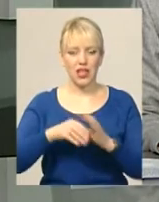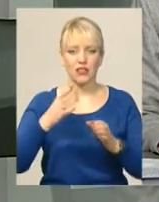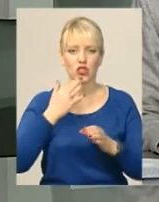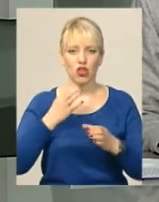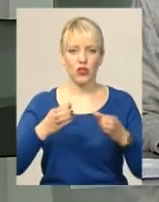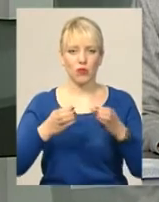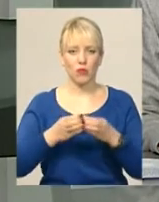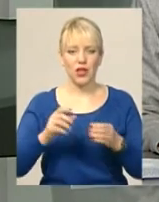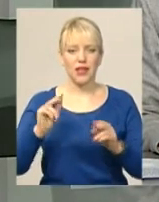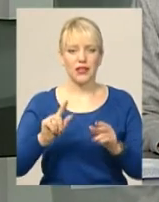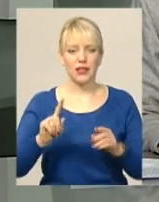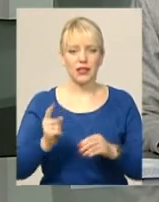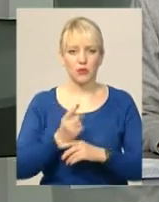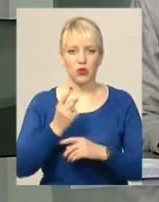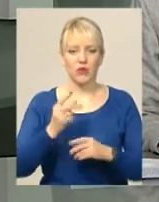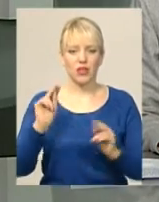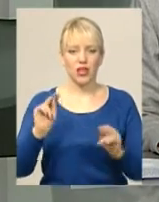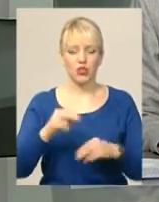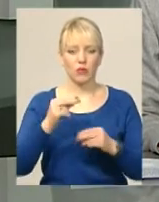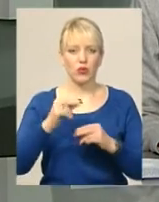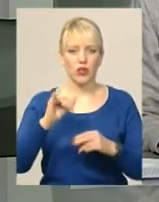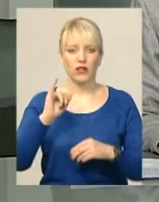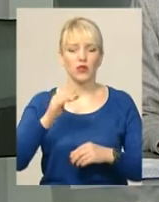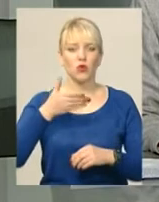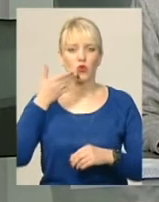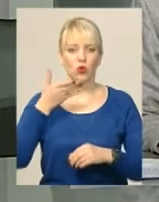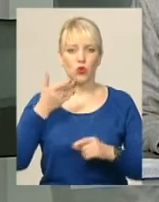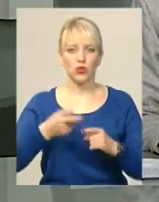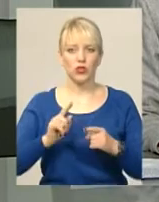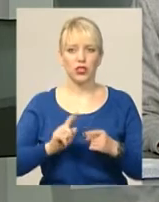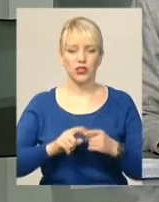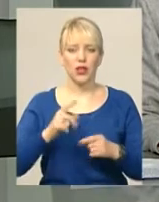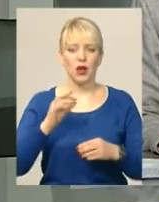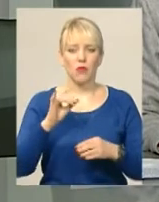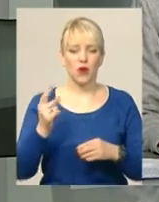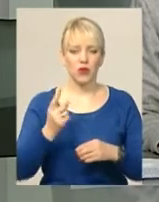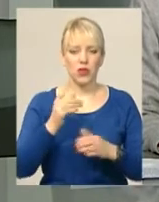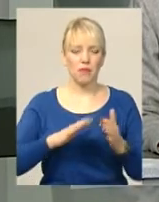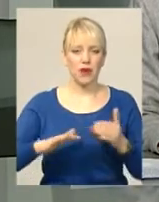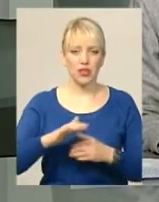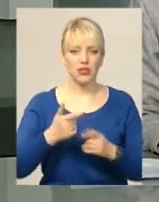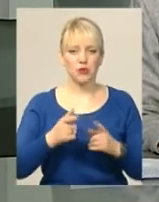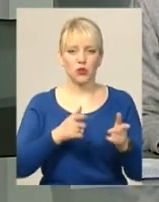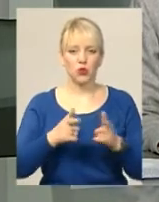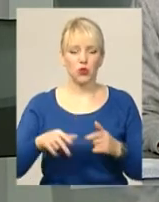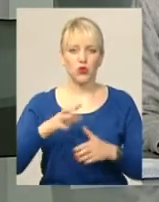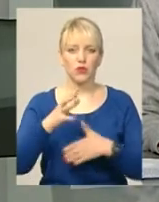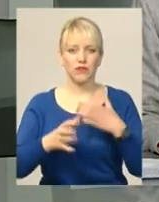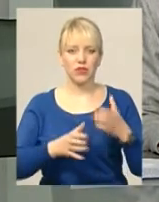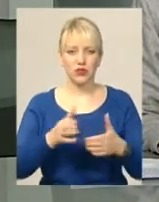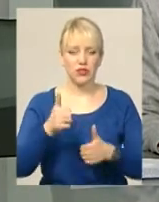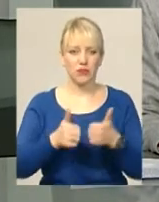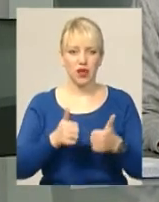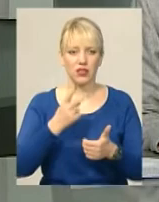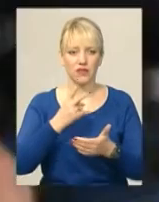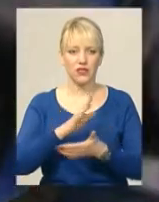Чемпіонаті Європи в Угорщині. Про здобутки хмельницьких стрілків на континентальній першості і їх підготовку до світових змагань – далі у